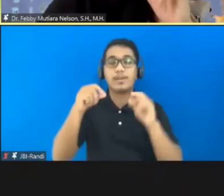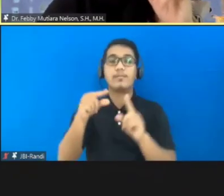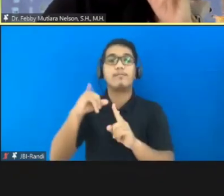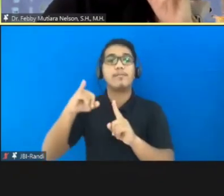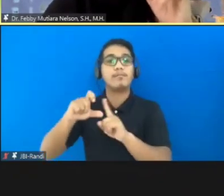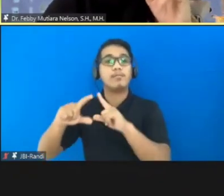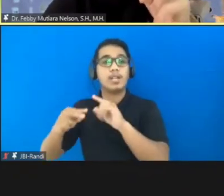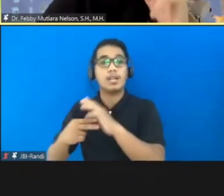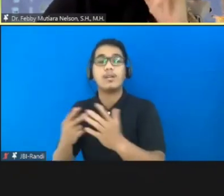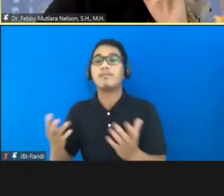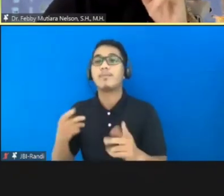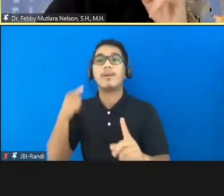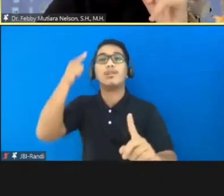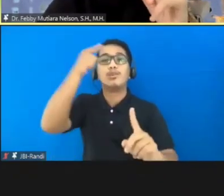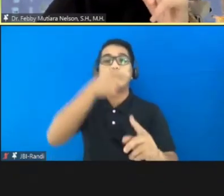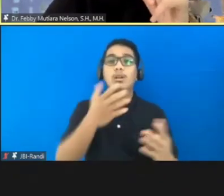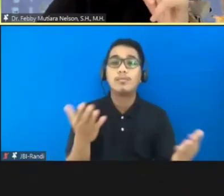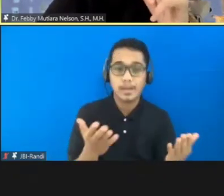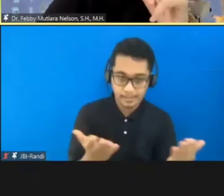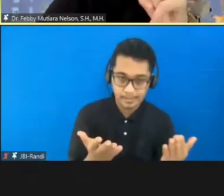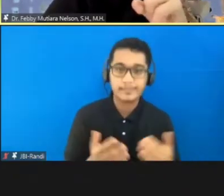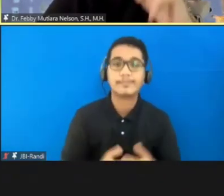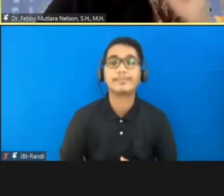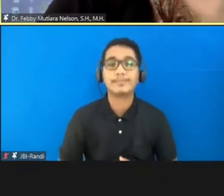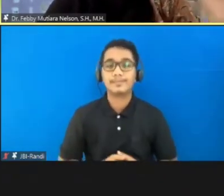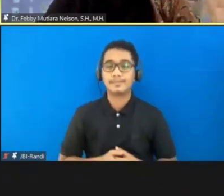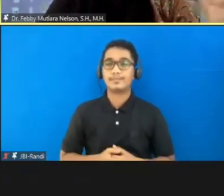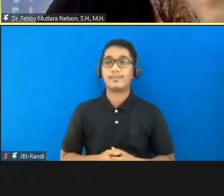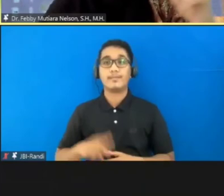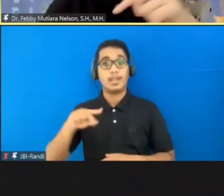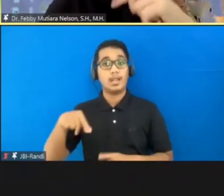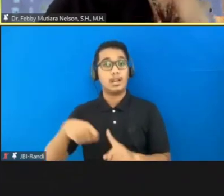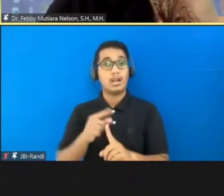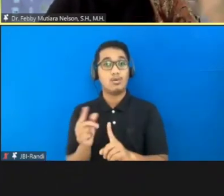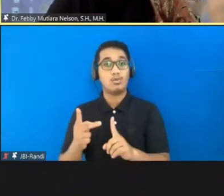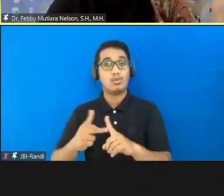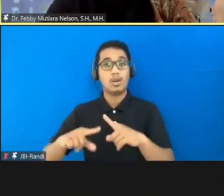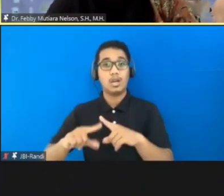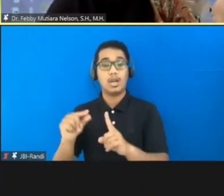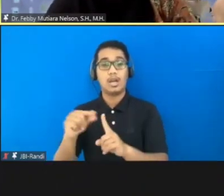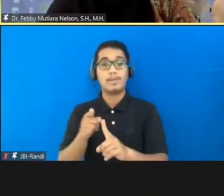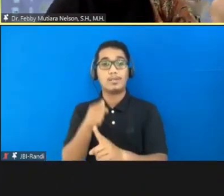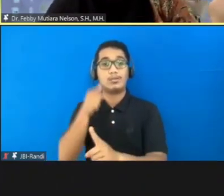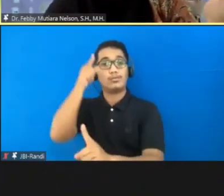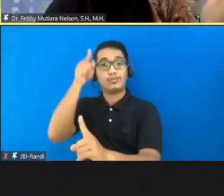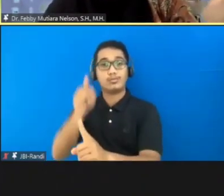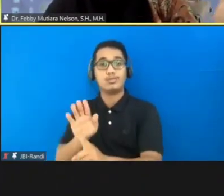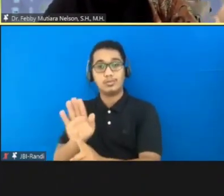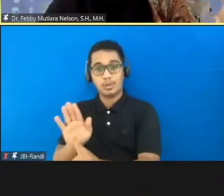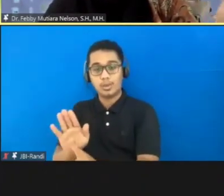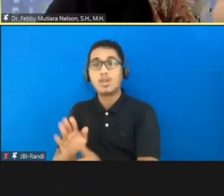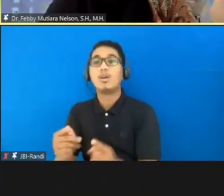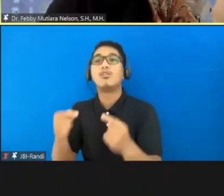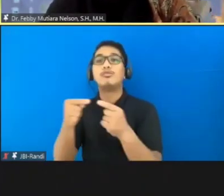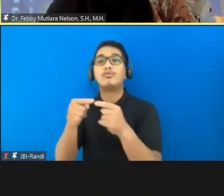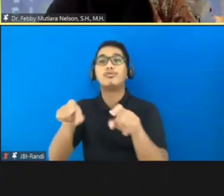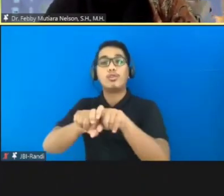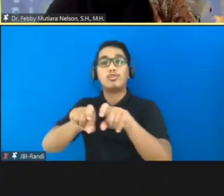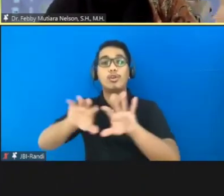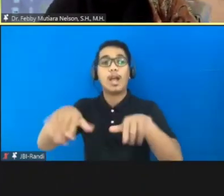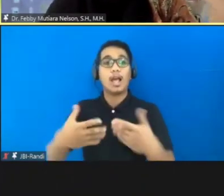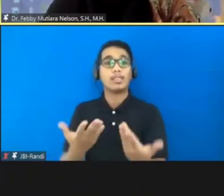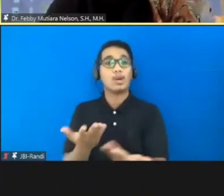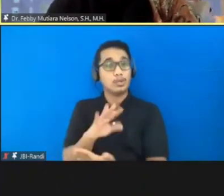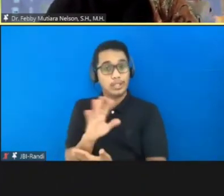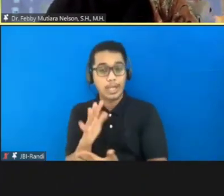Bagaimana tujuan pemidanaan kita dan filosofi pemidanaan di dalam RKUHP? Tentu kita harus merujuk ke RKUHP, sinkron atau tidak, harmonis atau tidak,